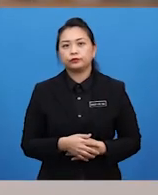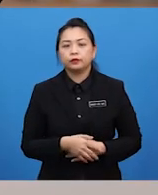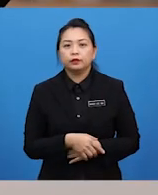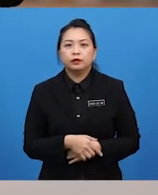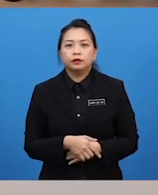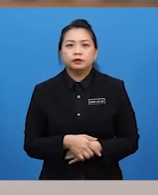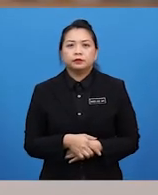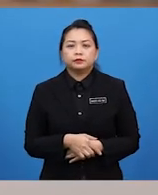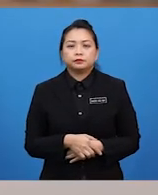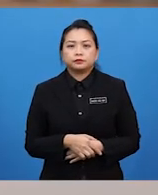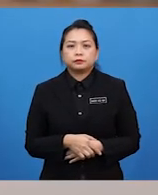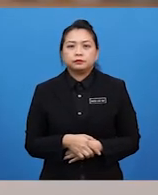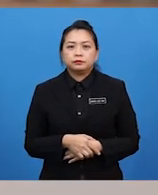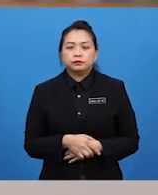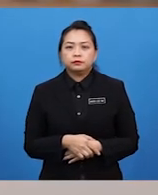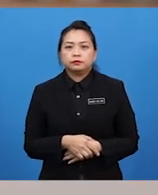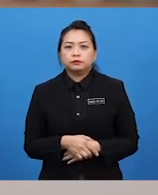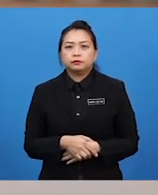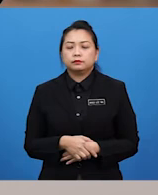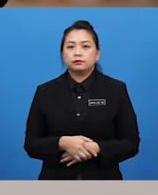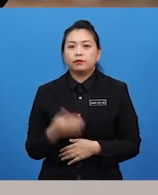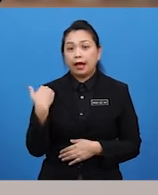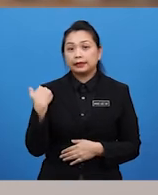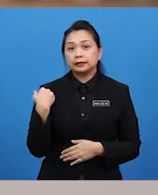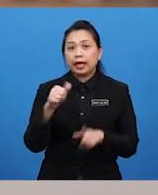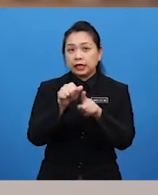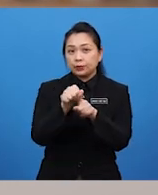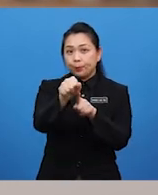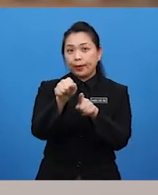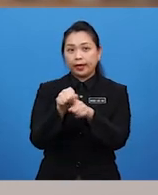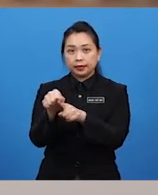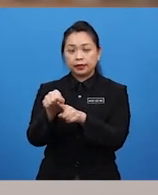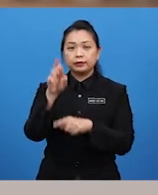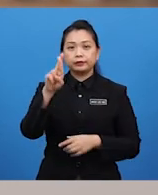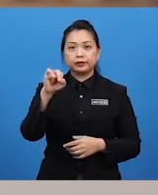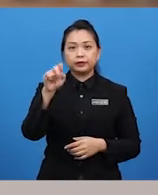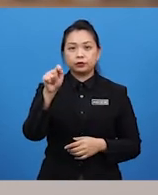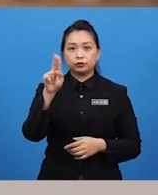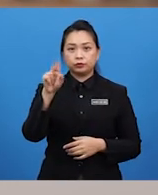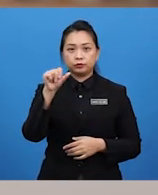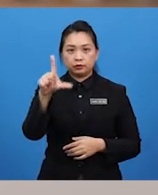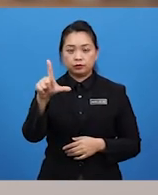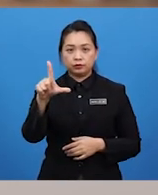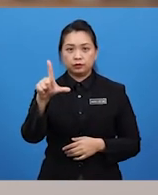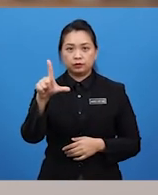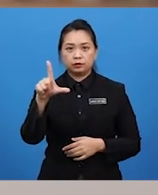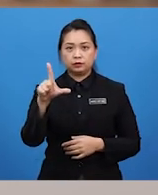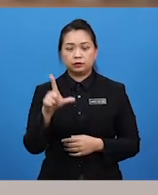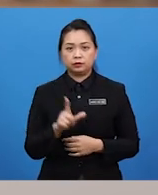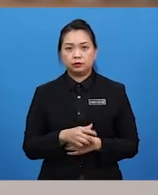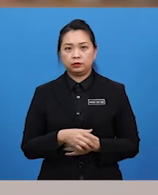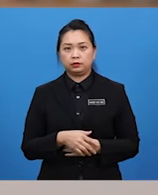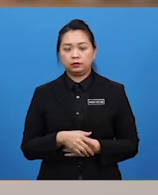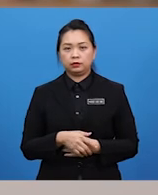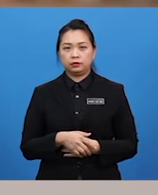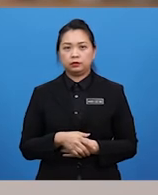pada Cikgu Arif. Ya. Ada pula aspek ritual dalam peranan seni visual ini. Ritual? Cikgu Arif pula. Tadi saya dah cerita